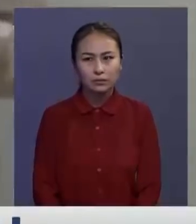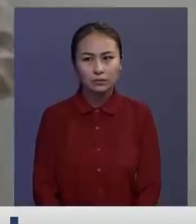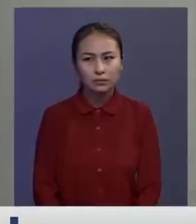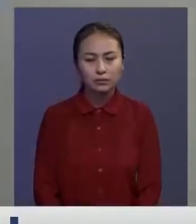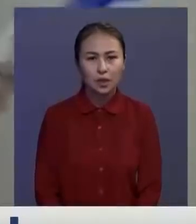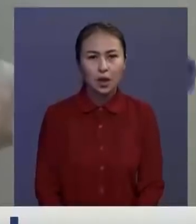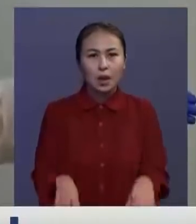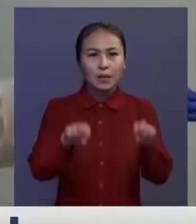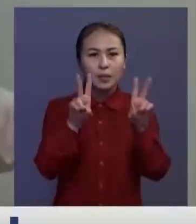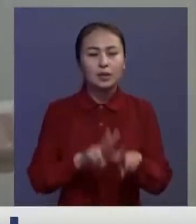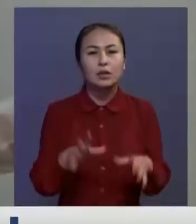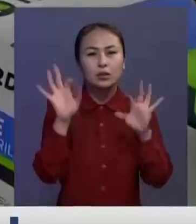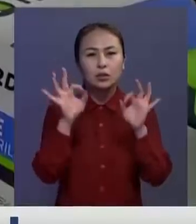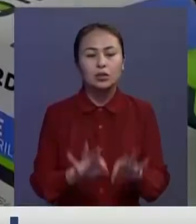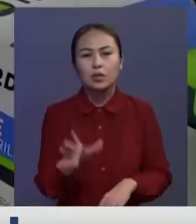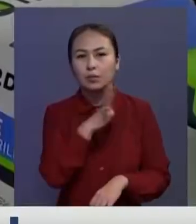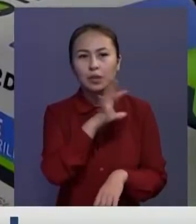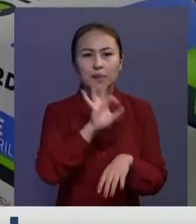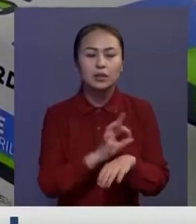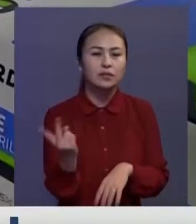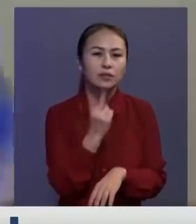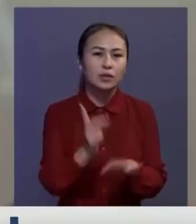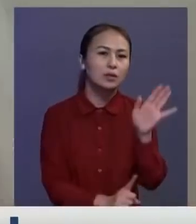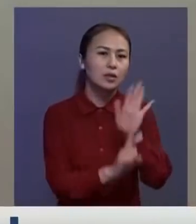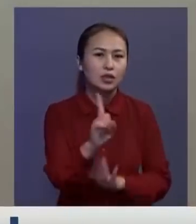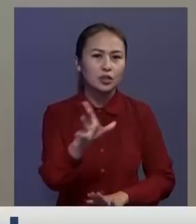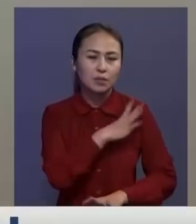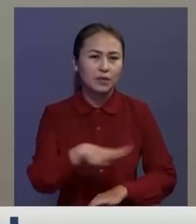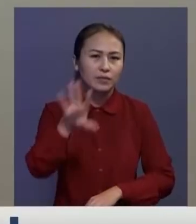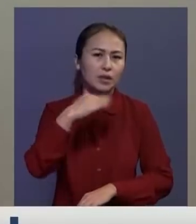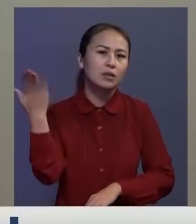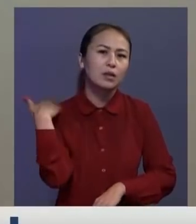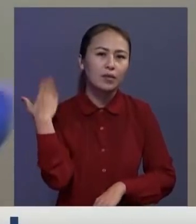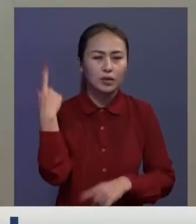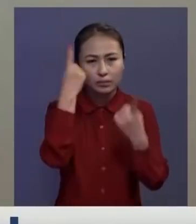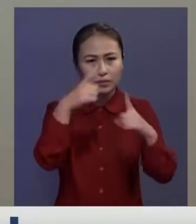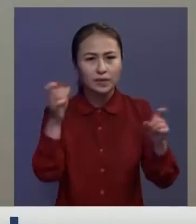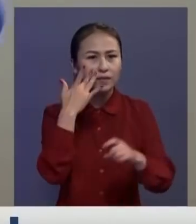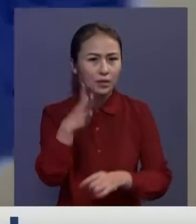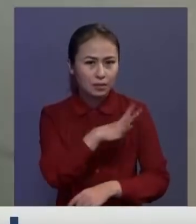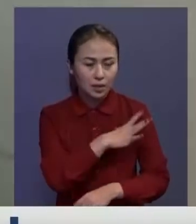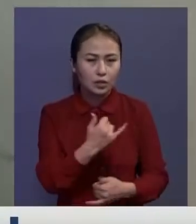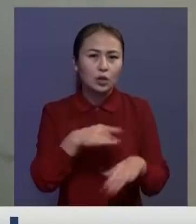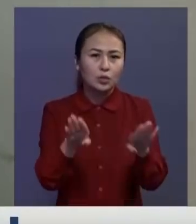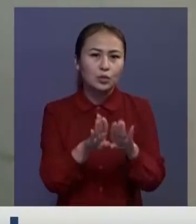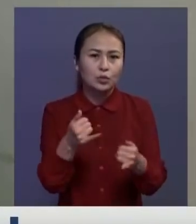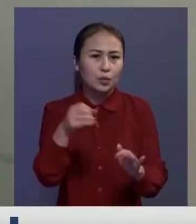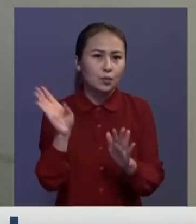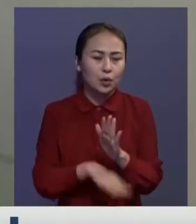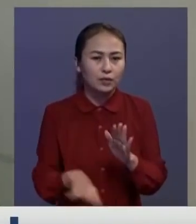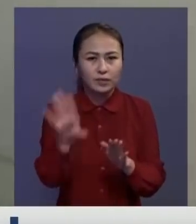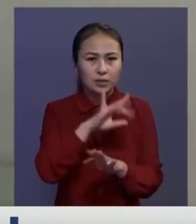Мамандар күзде коронавирусын детінің екінші толқыны басталатынын бұрыннан ескерткен болатын. Алайда жағдай соншалықты